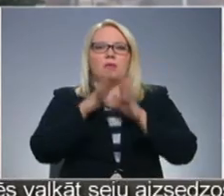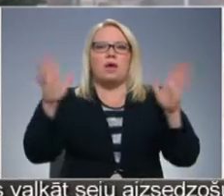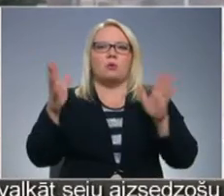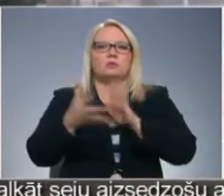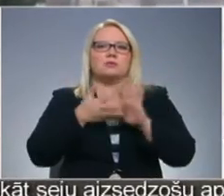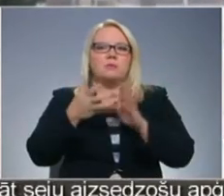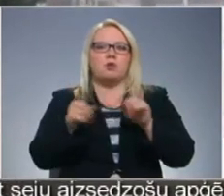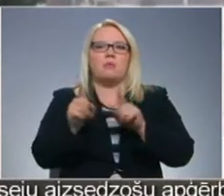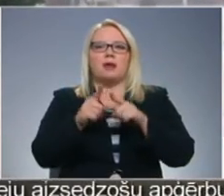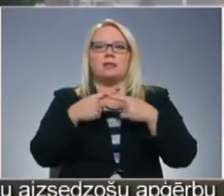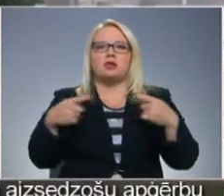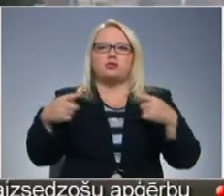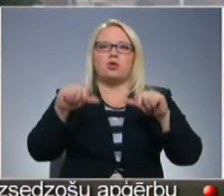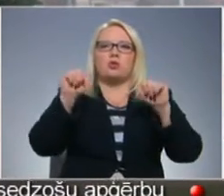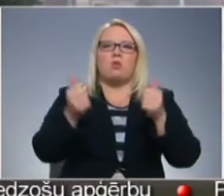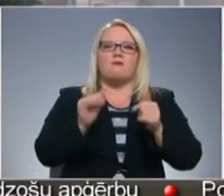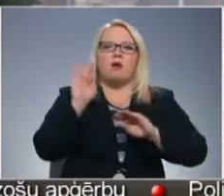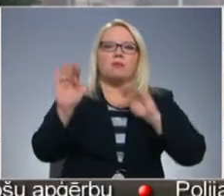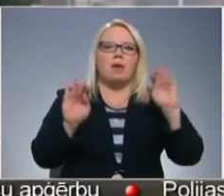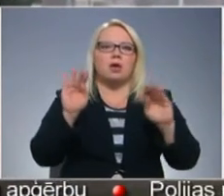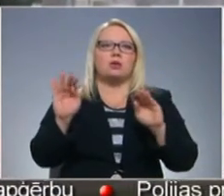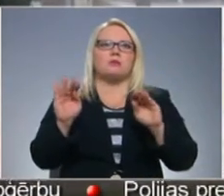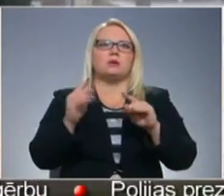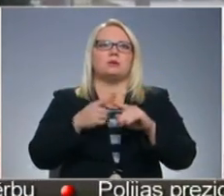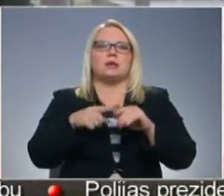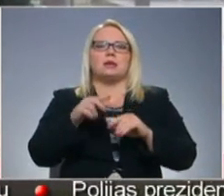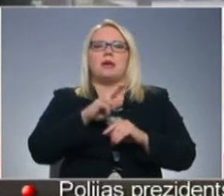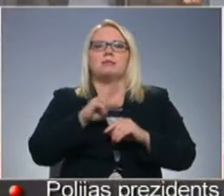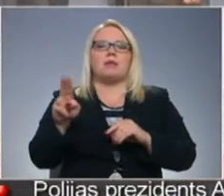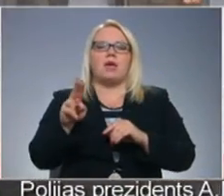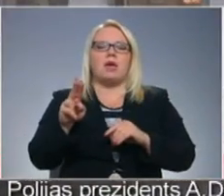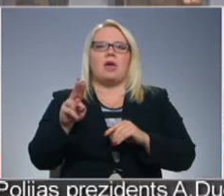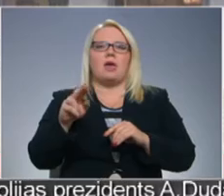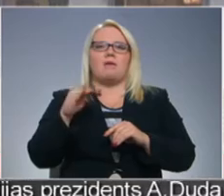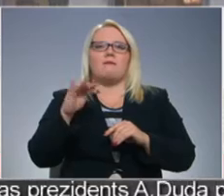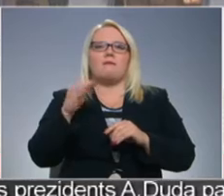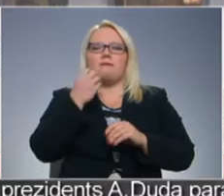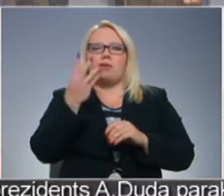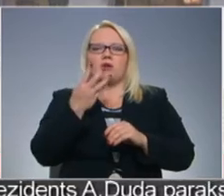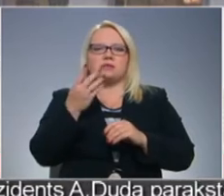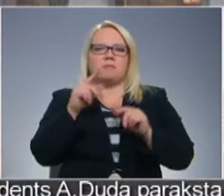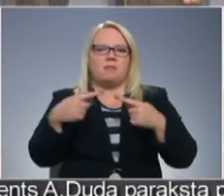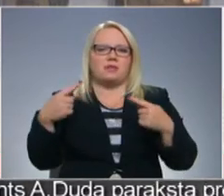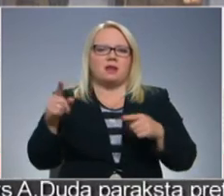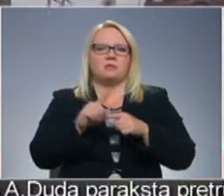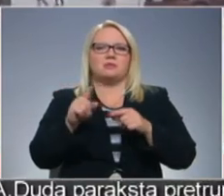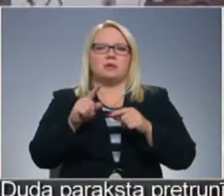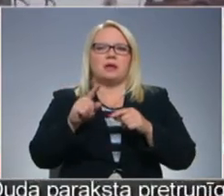izmantojam arī dažādos noformējumos neflorālos materiālus. Mums ir īlēni, mums ir